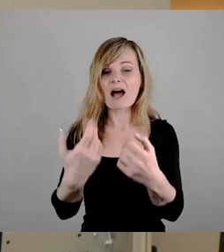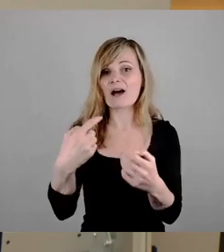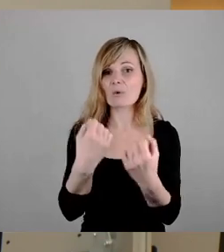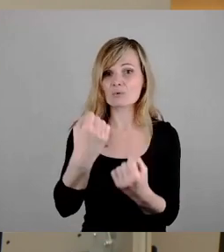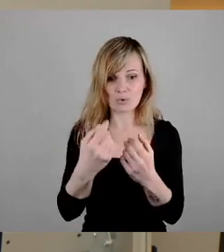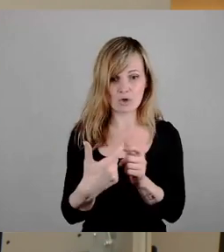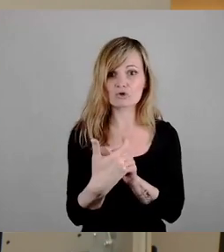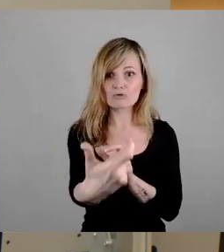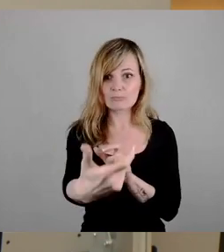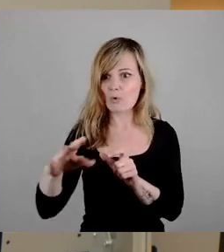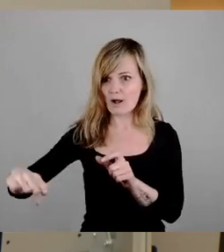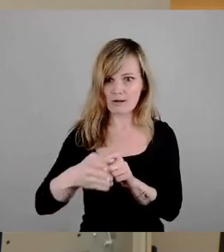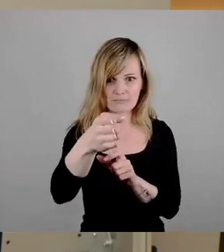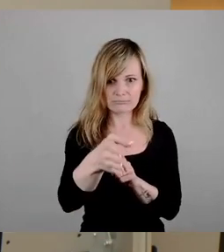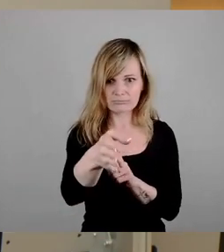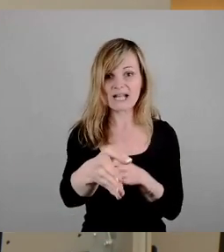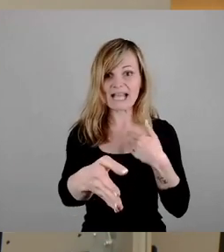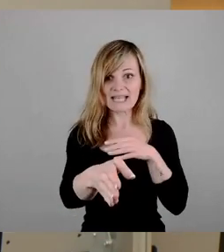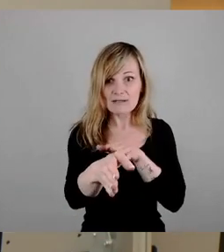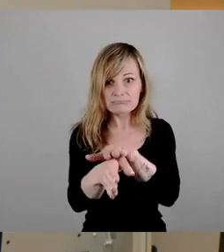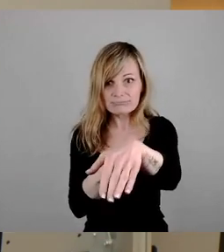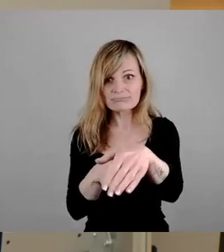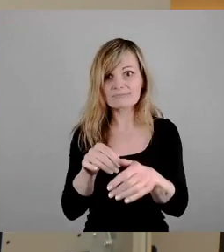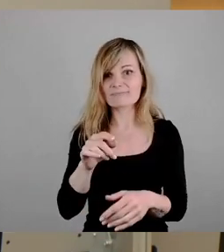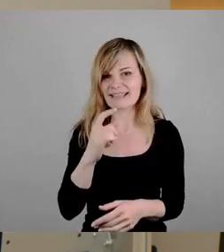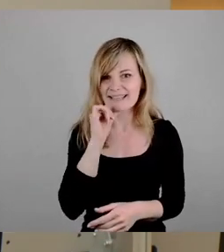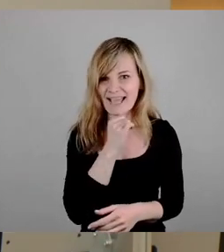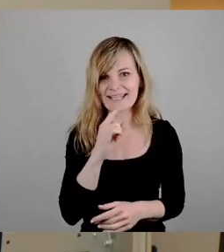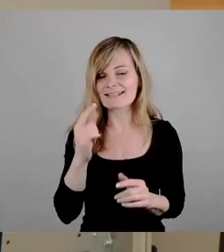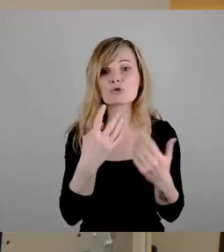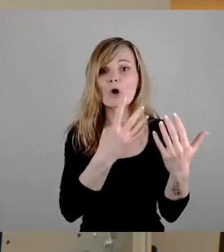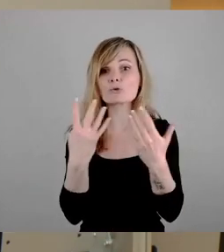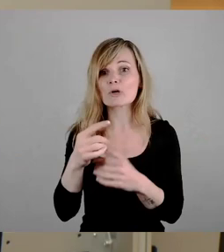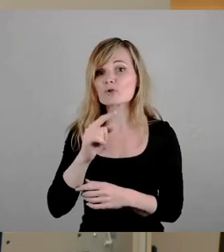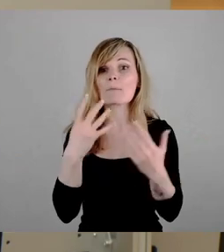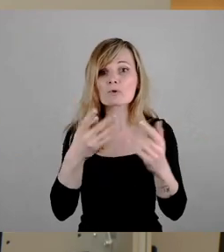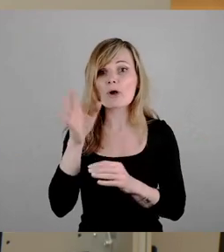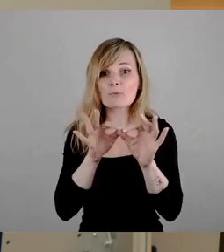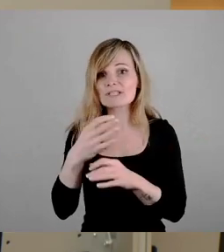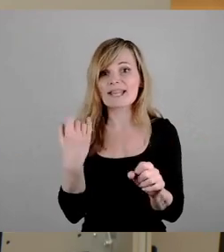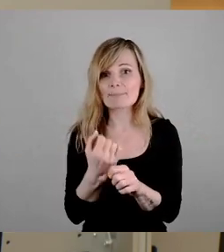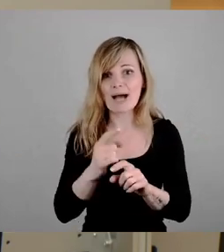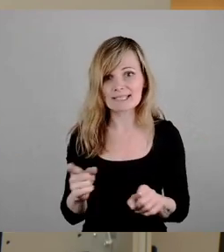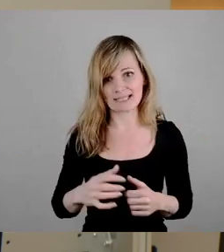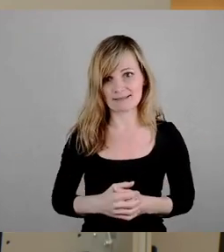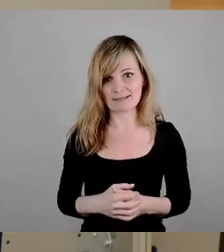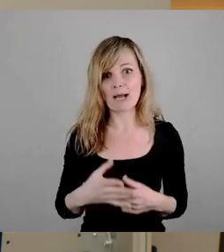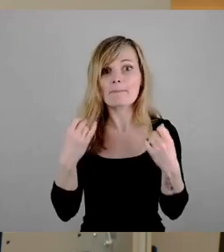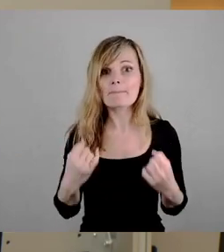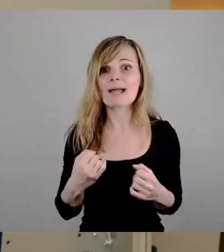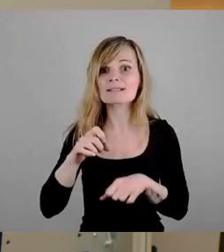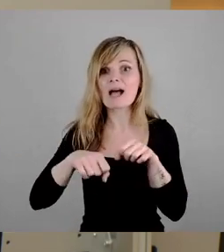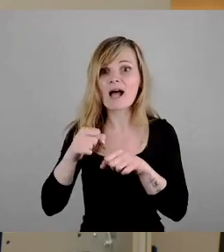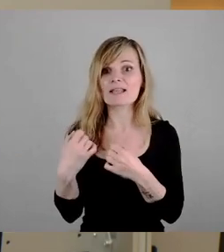fährt, nicht um. Das mache ich nicht und das machen 99,9 Prozent nicht. Und die allermeisten Radfahrer